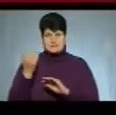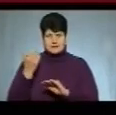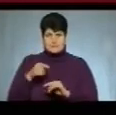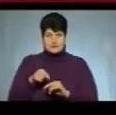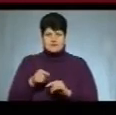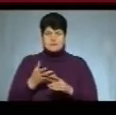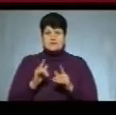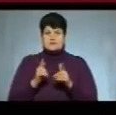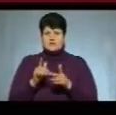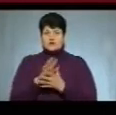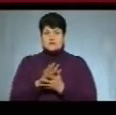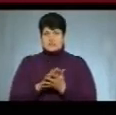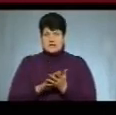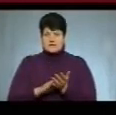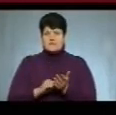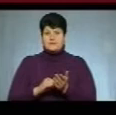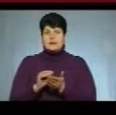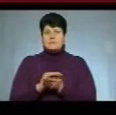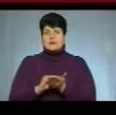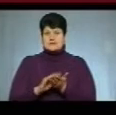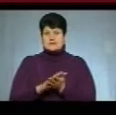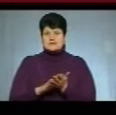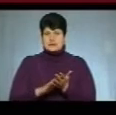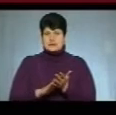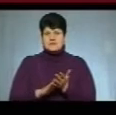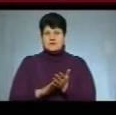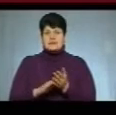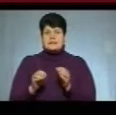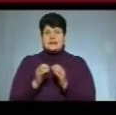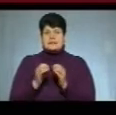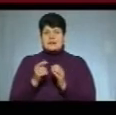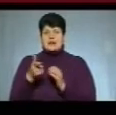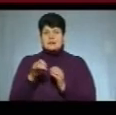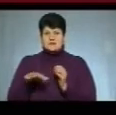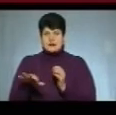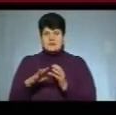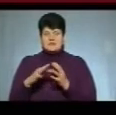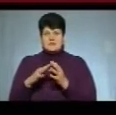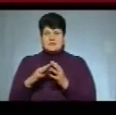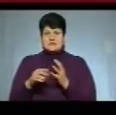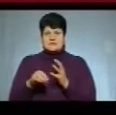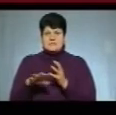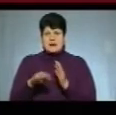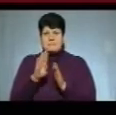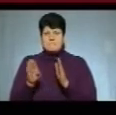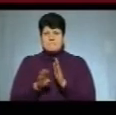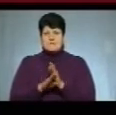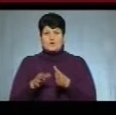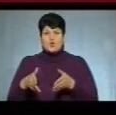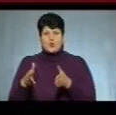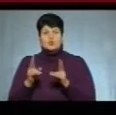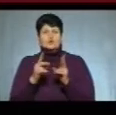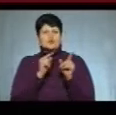Гідно заяви, написаної заявником, хоч 10 гектарів землі підгородництво. Кто він такий? Чи він має